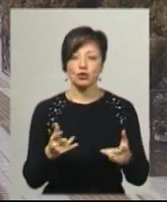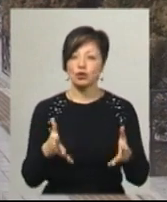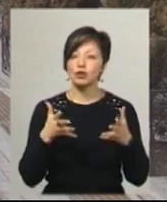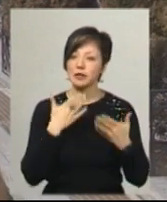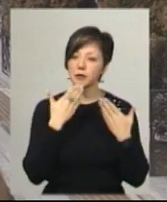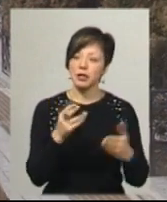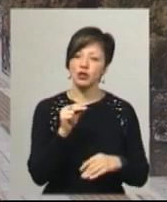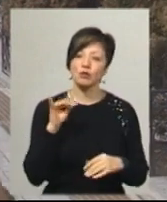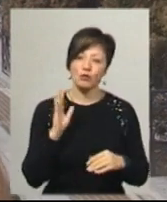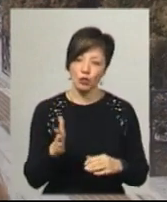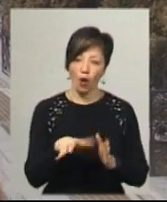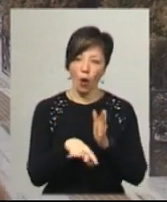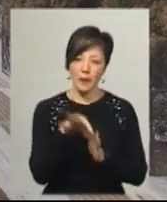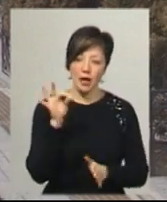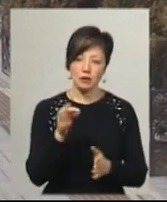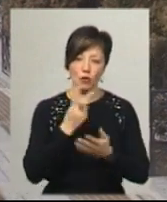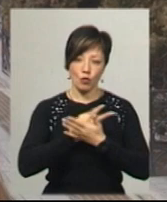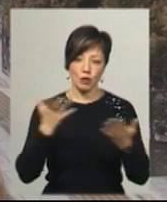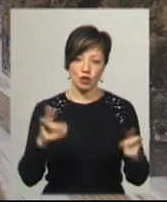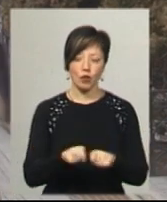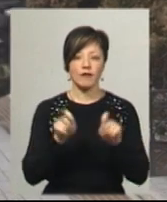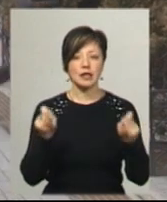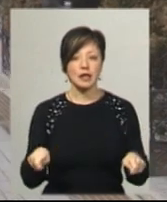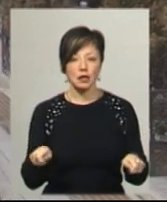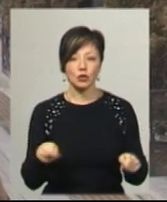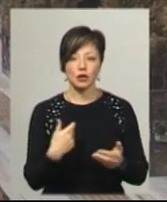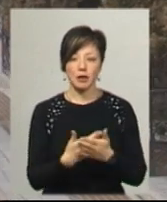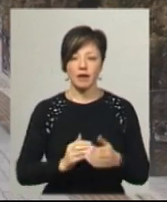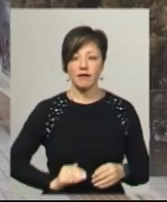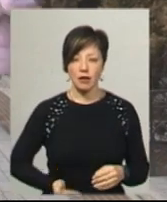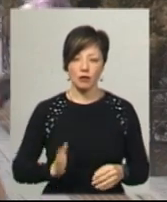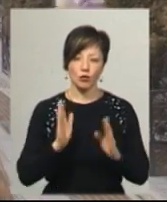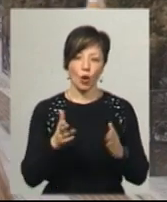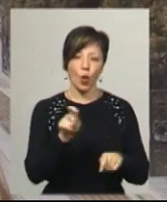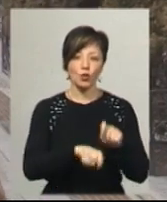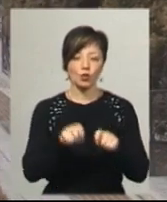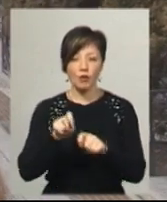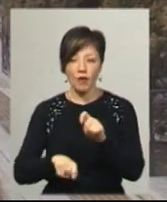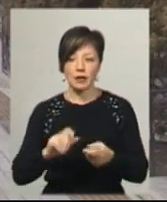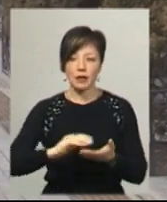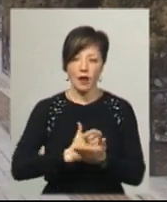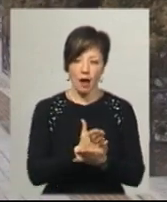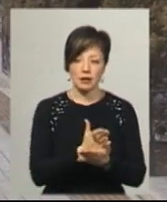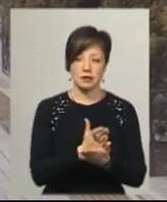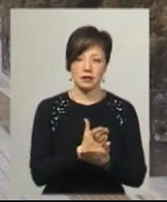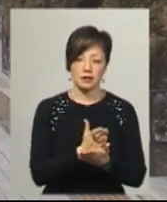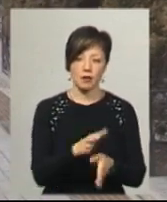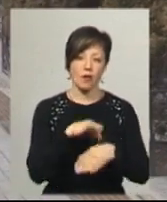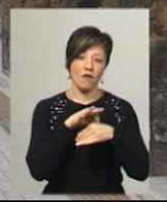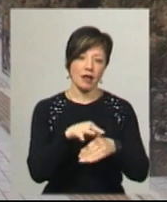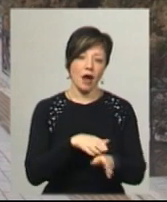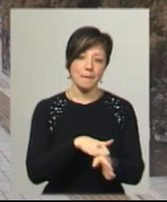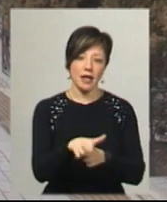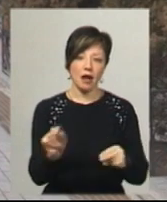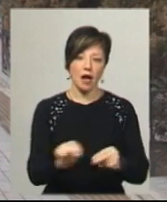запитала, чи буде обиратися публічно відкрито, наприклад, фірма, яка буде контролювати якість проведених